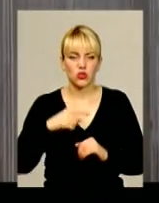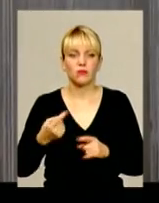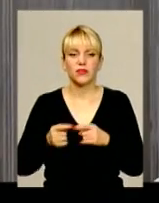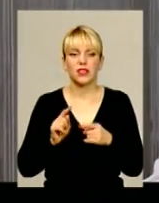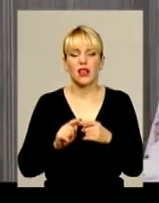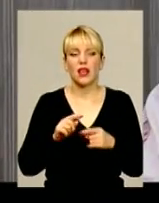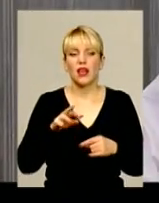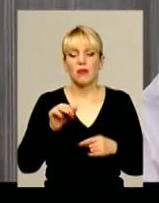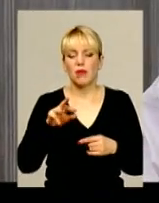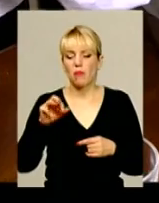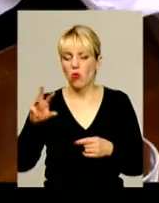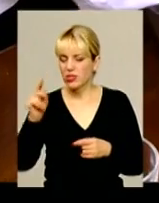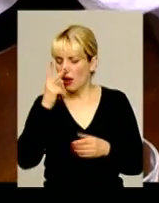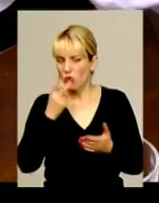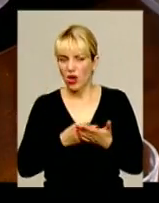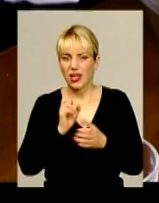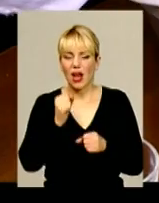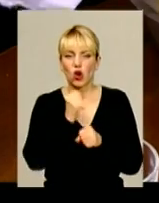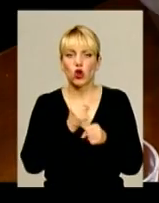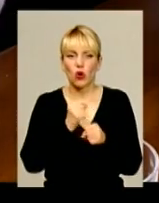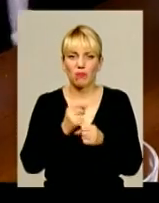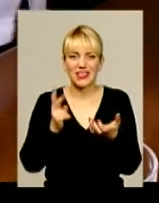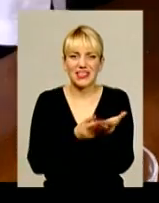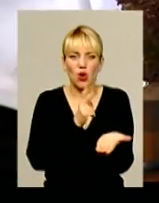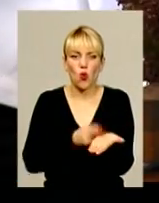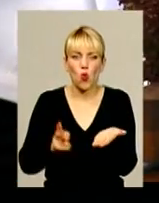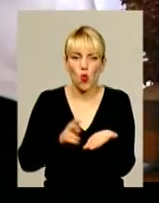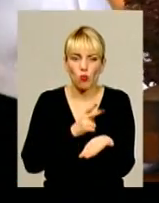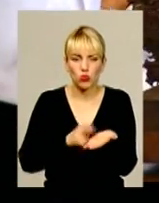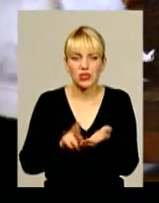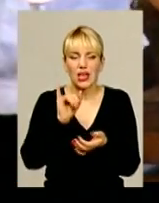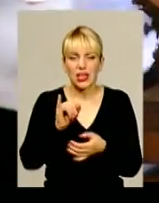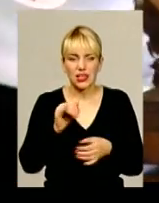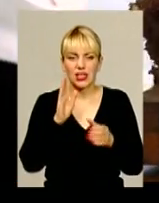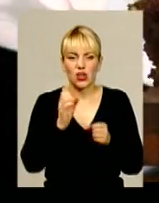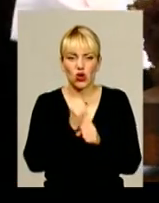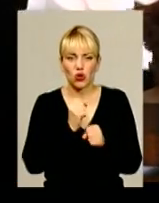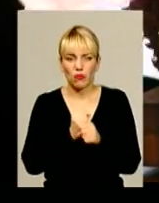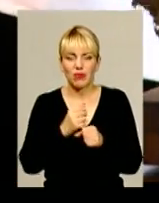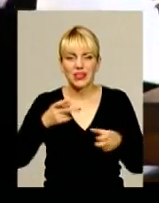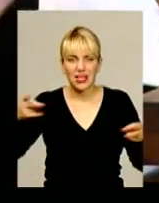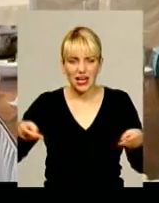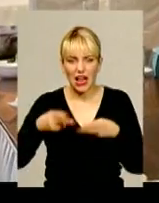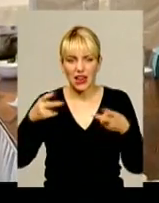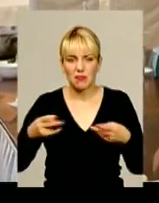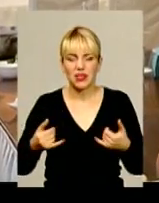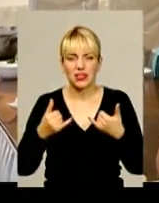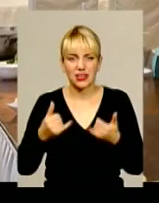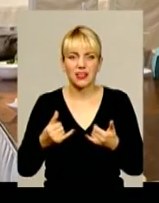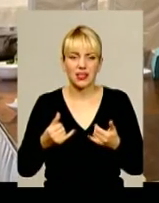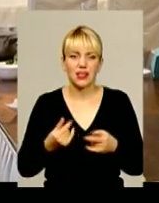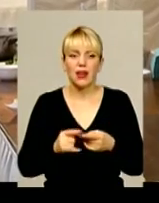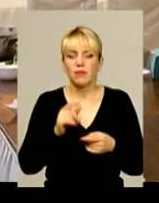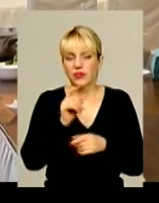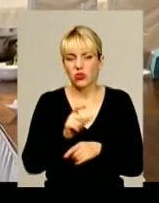Мімоза покаже, як зробити хумус з нуту і також фалафель для вегетаріанців. Приготувати